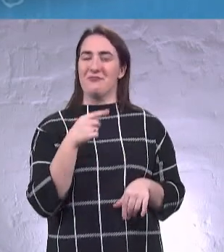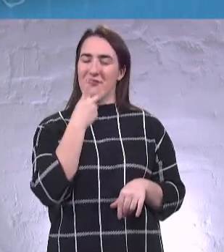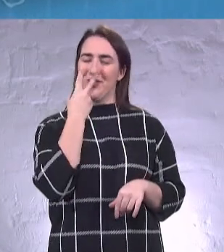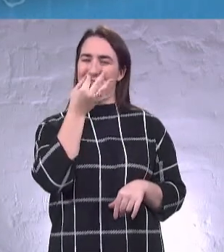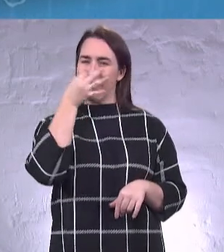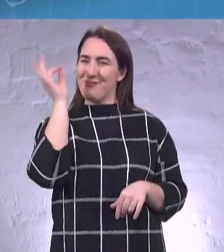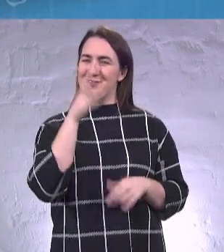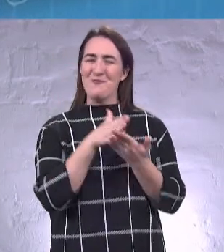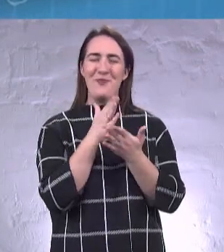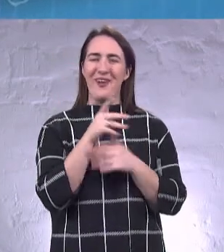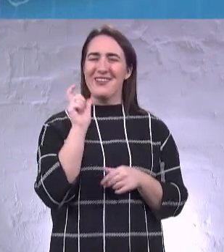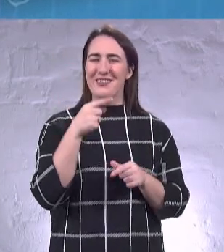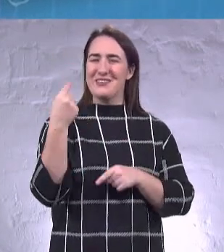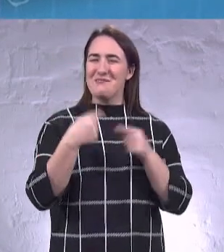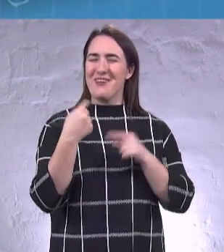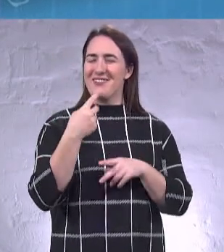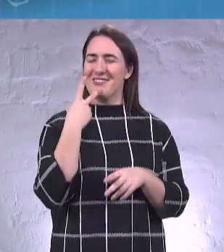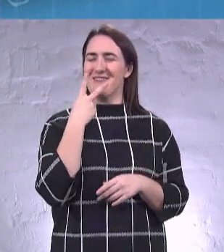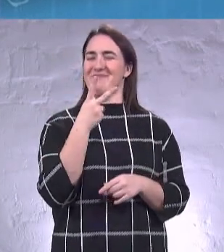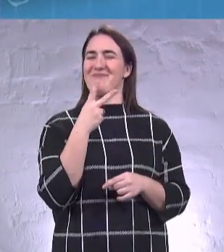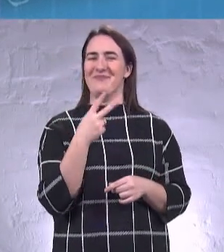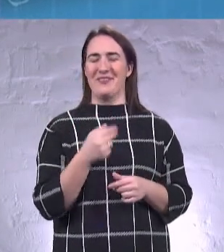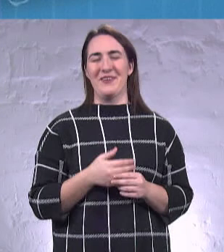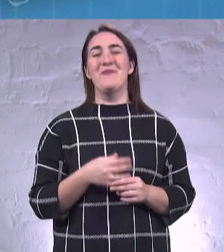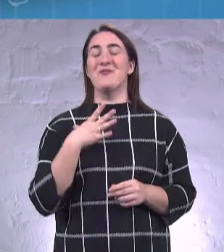Звичайно. Сперечатися. Закони треба читати.